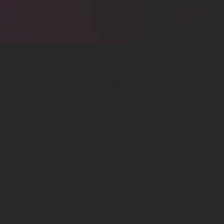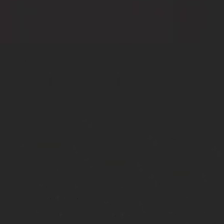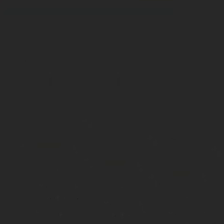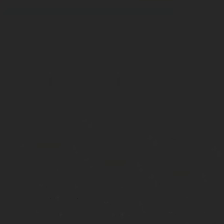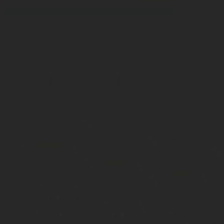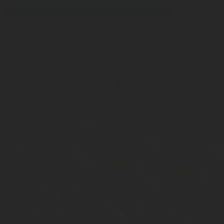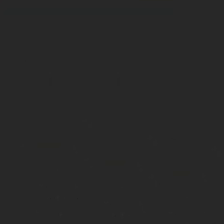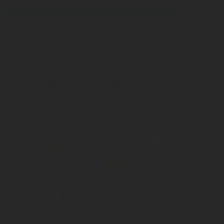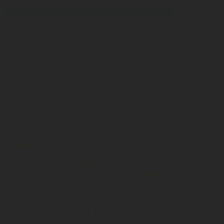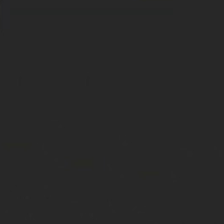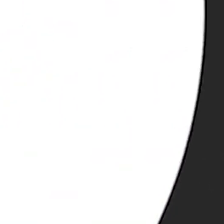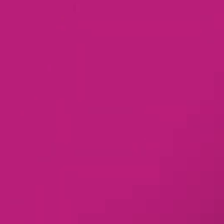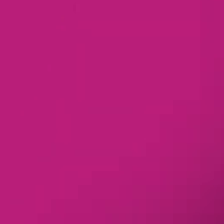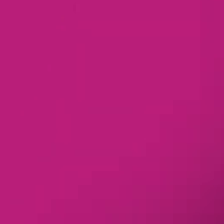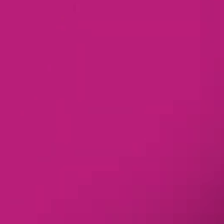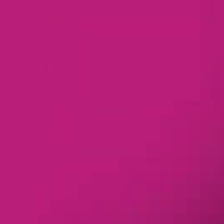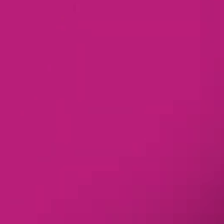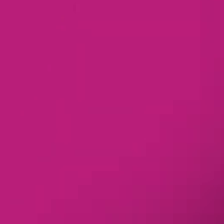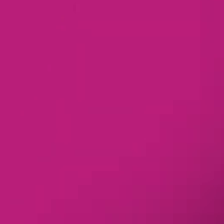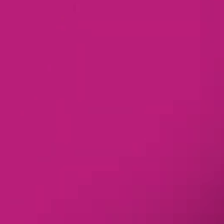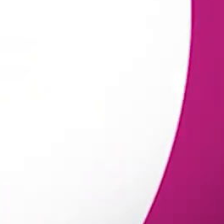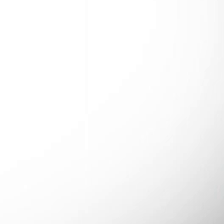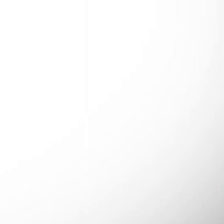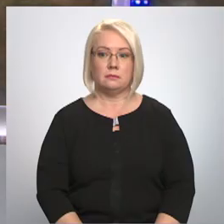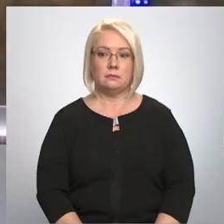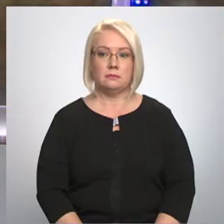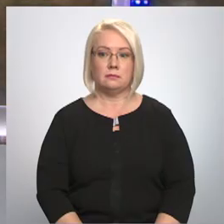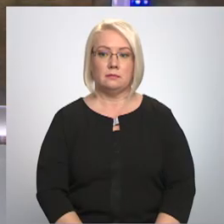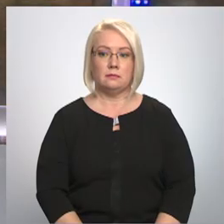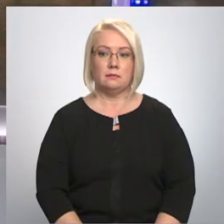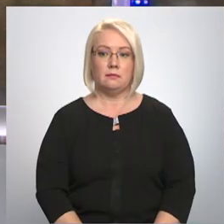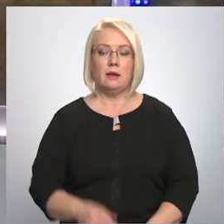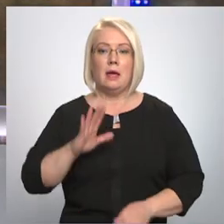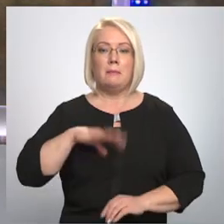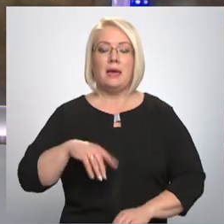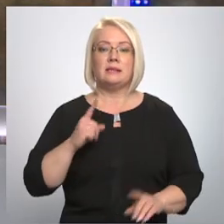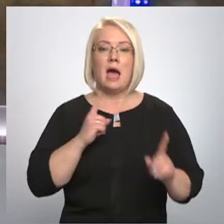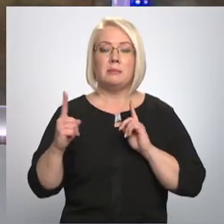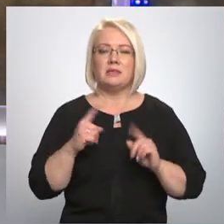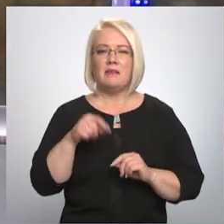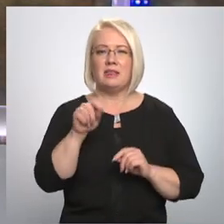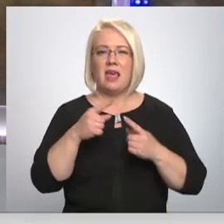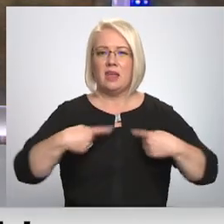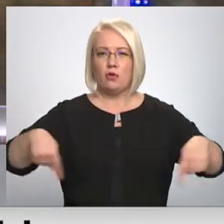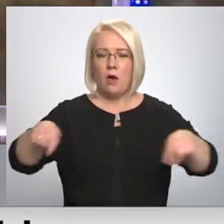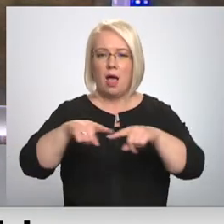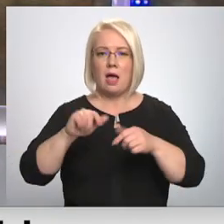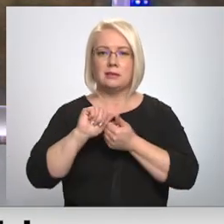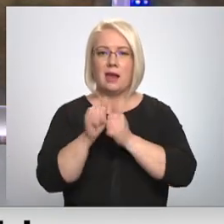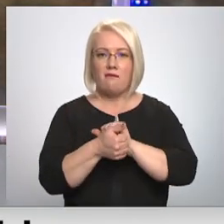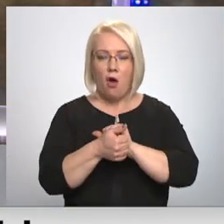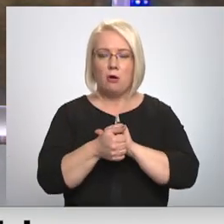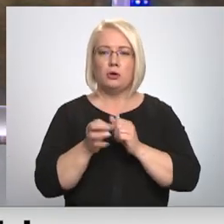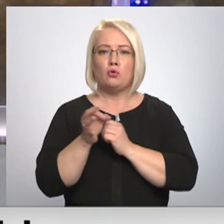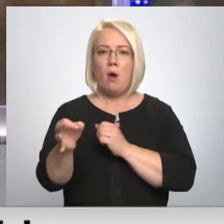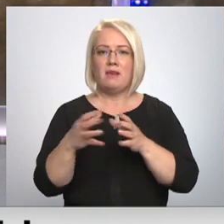Re! Viss ēters ir te! Pēc administratīvi teritoriālās reformas novads kļuvus